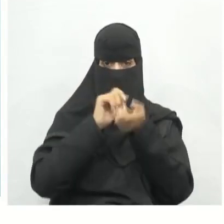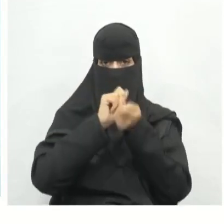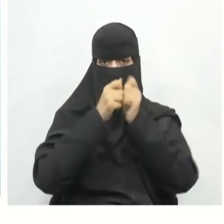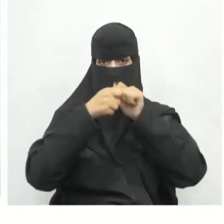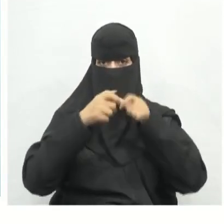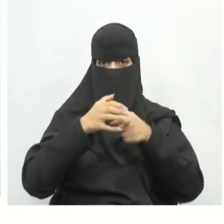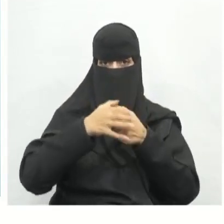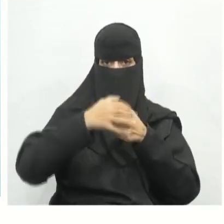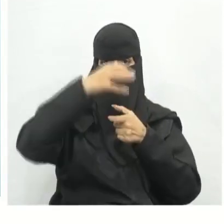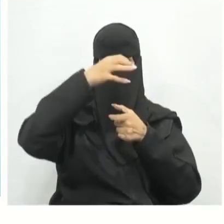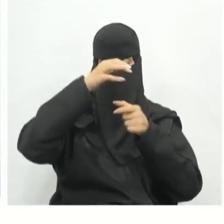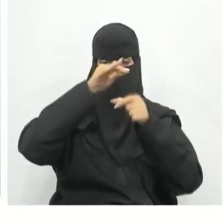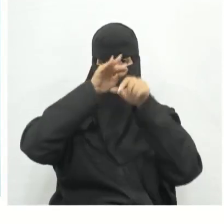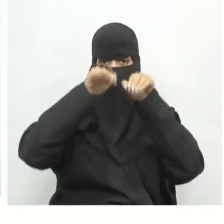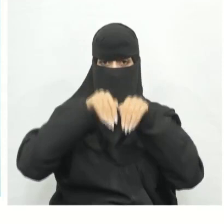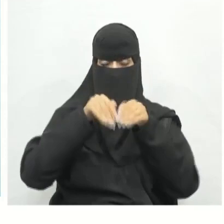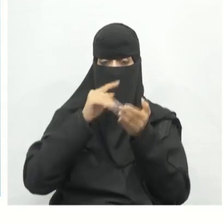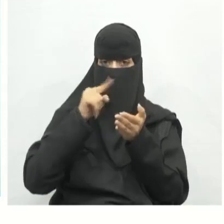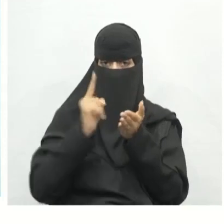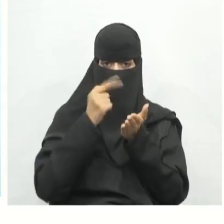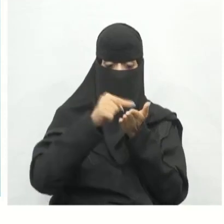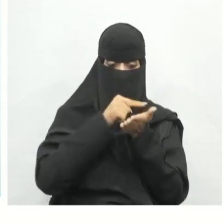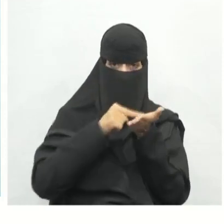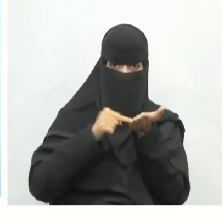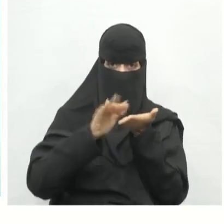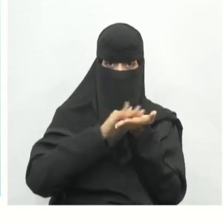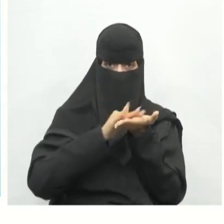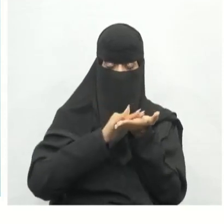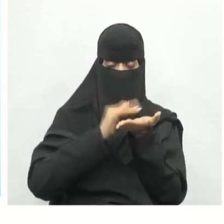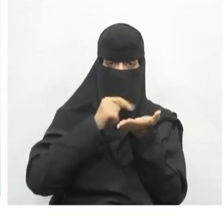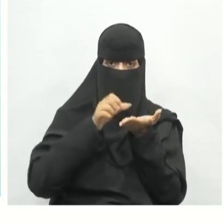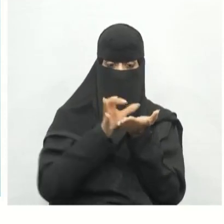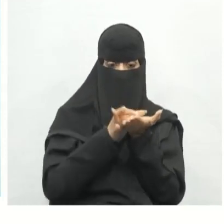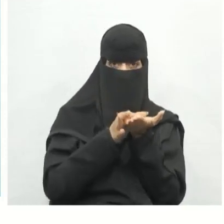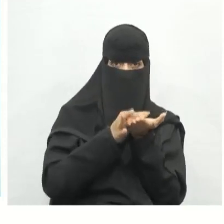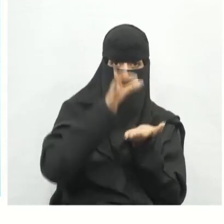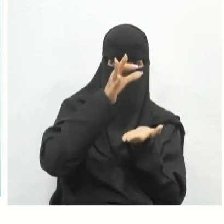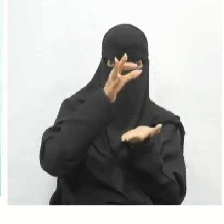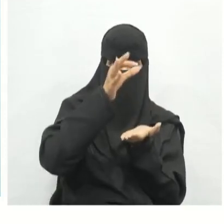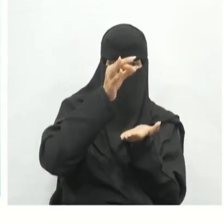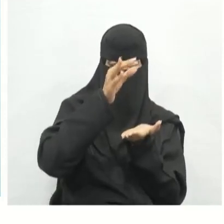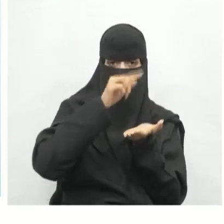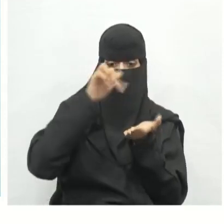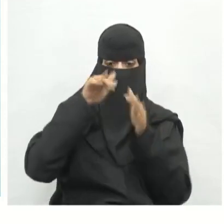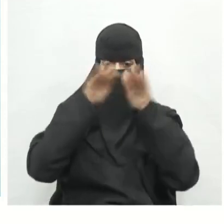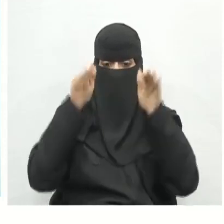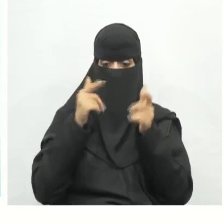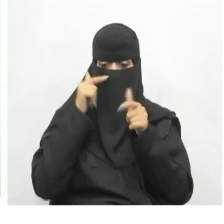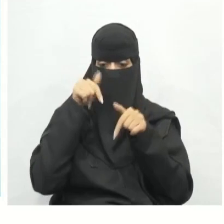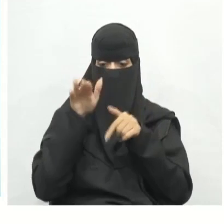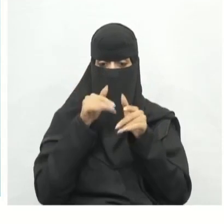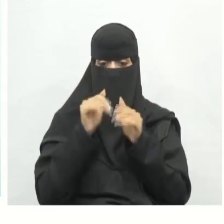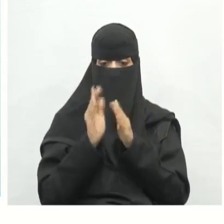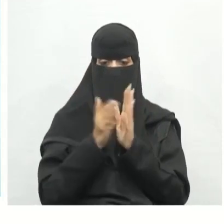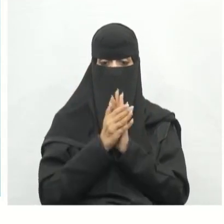المربع إلى مكعب من خلال الرسم التخطيطي تم تحويله إلى بطانة ما هو الرسم التخطيطي أو